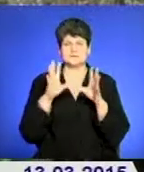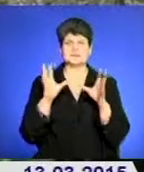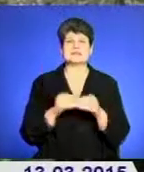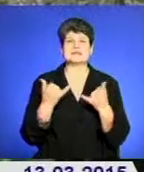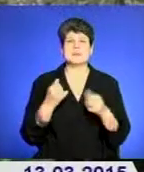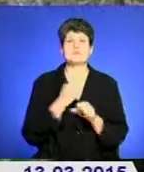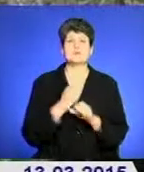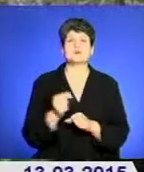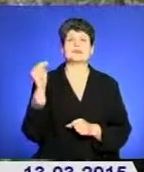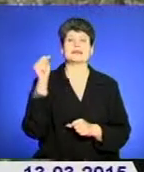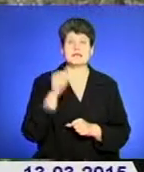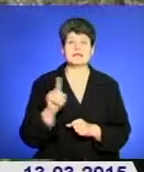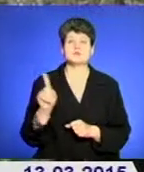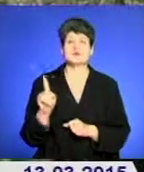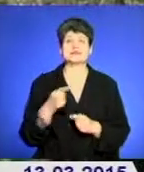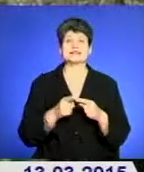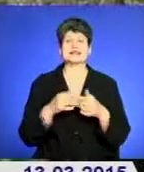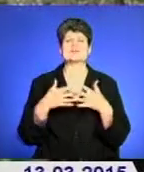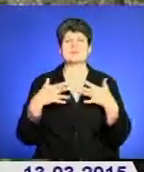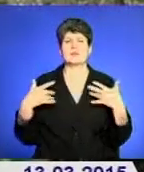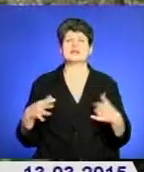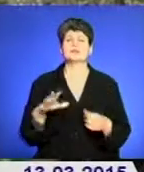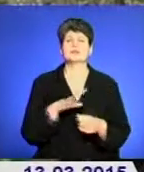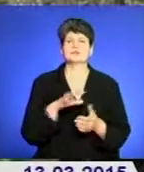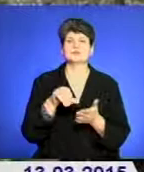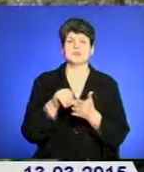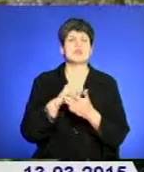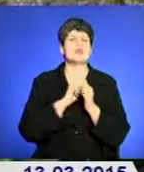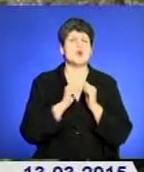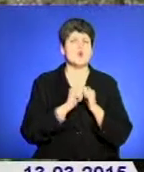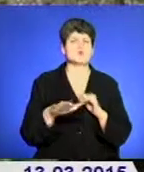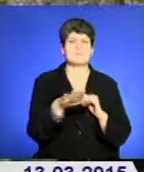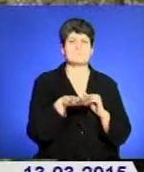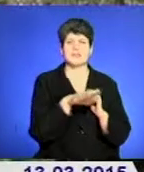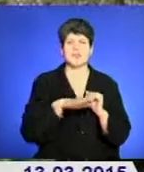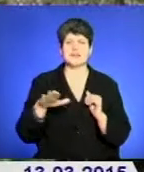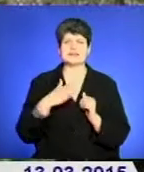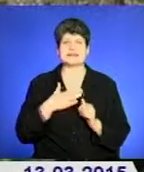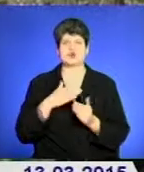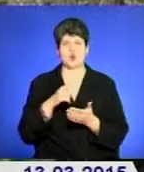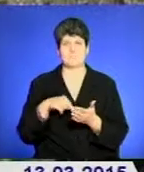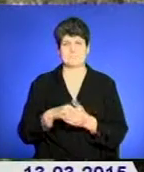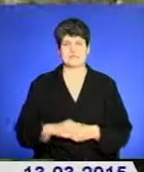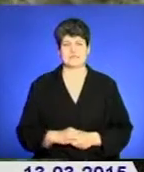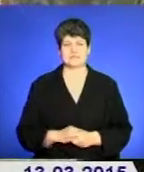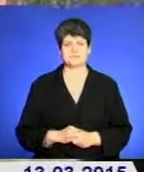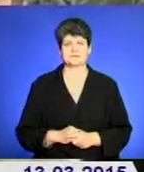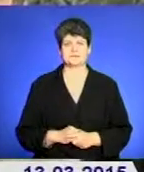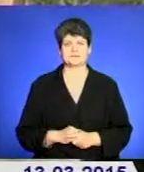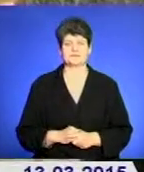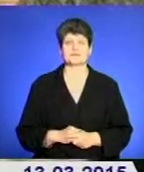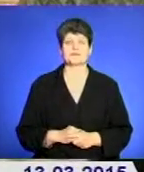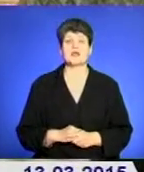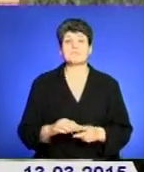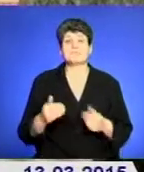працюємо над тим, щоб такий асортимент був присутній на кожній площадці нашого міста. Щодо цін, чи є прогнози?